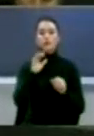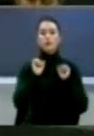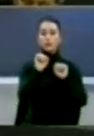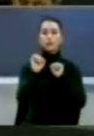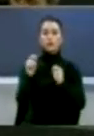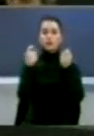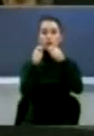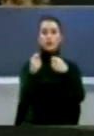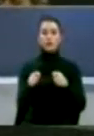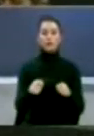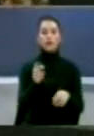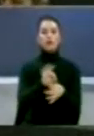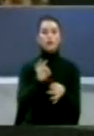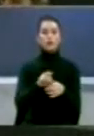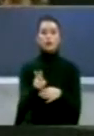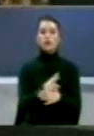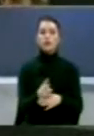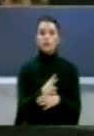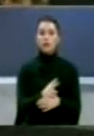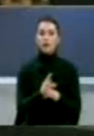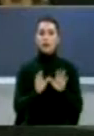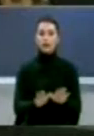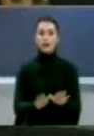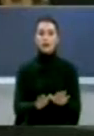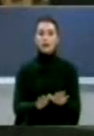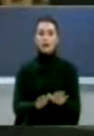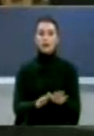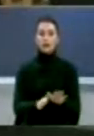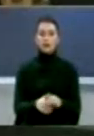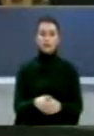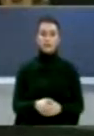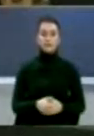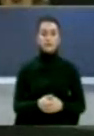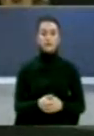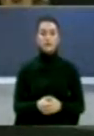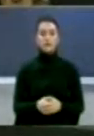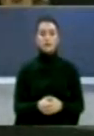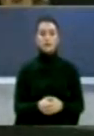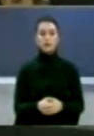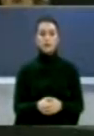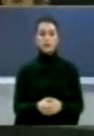cilën do mundësi të shvizimit apo tjetërsimit të pasuris nëntoksore të republikës